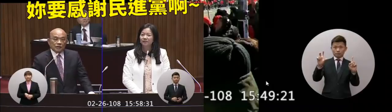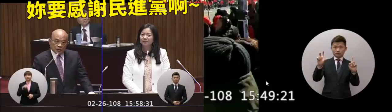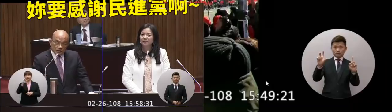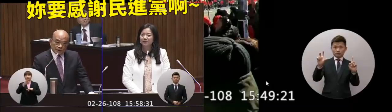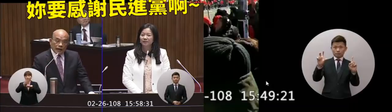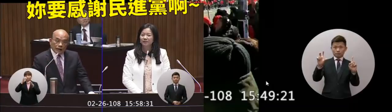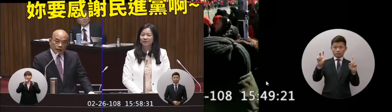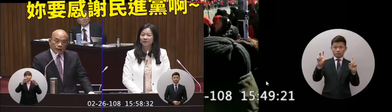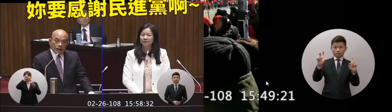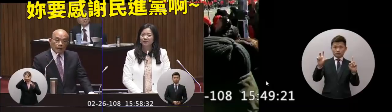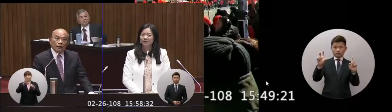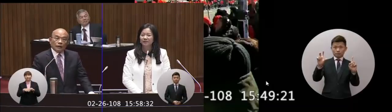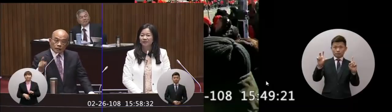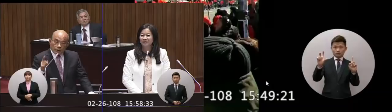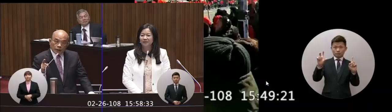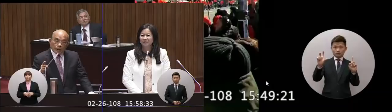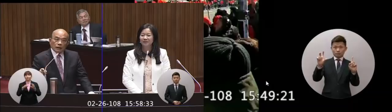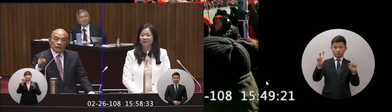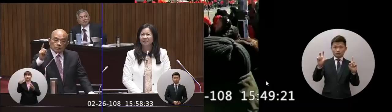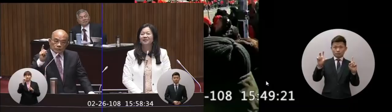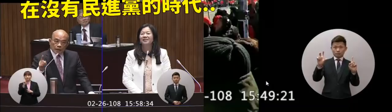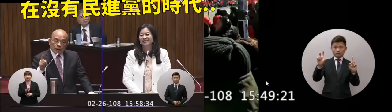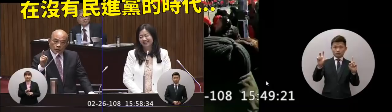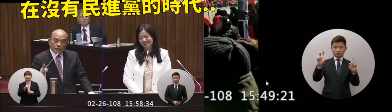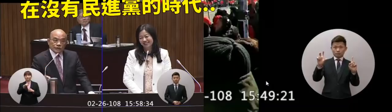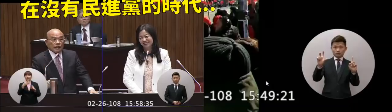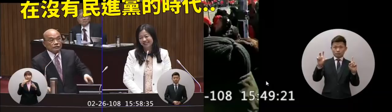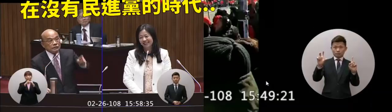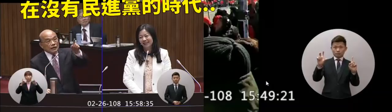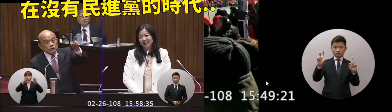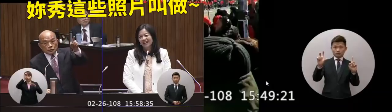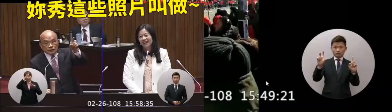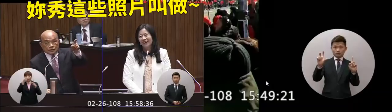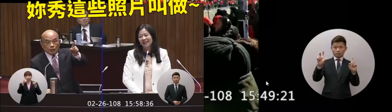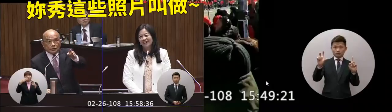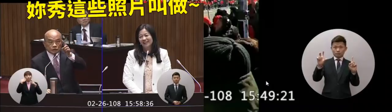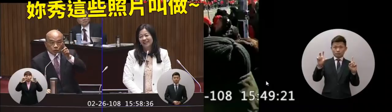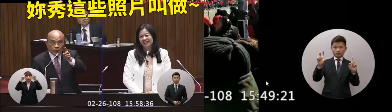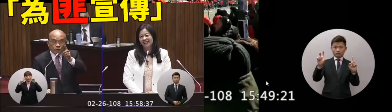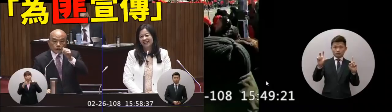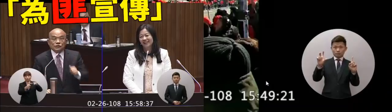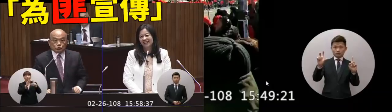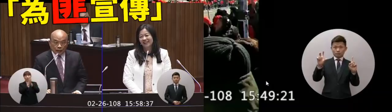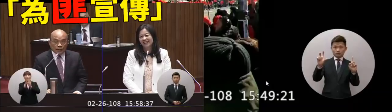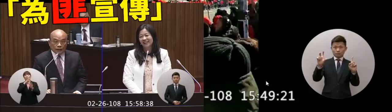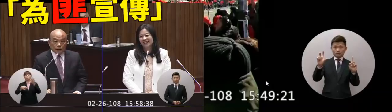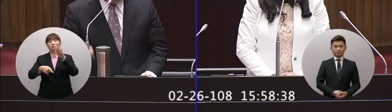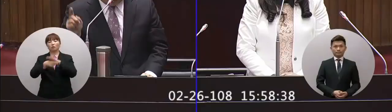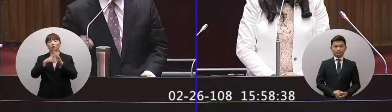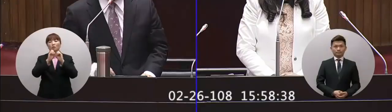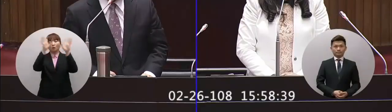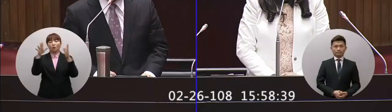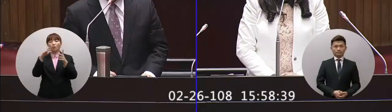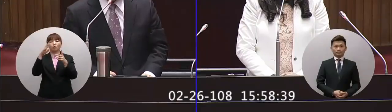你要感謝民進黨啊因為在沒有民進黨時代你秀這些照片叫做未毀宣傳